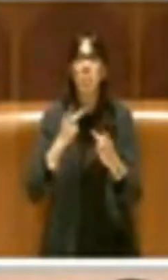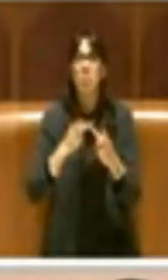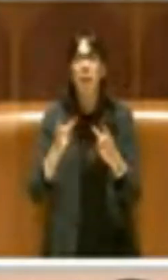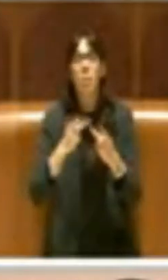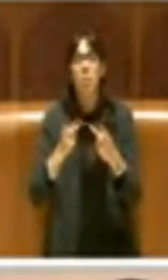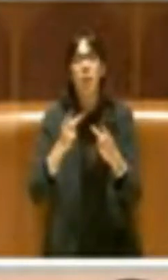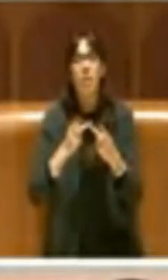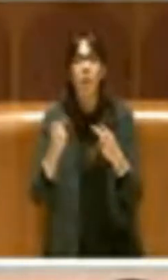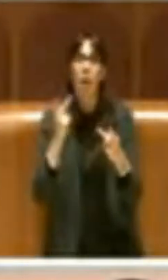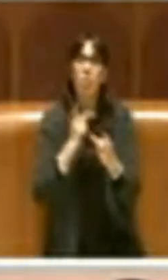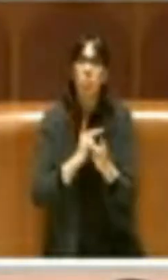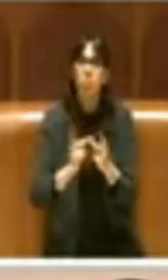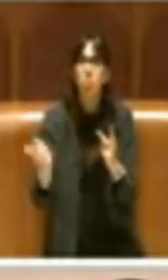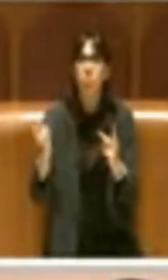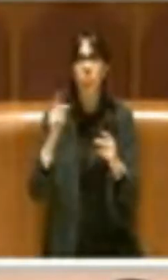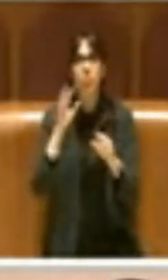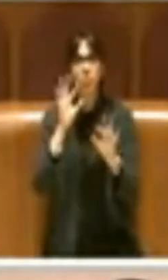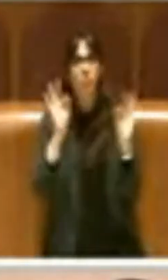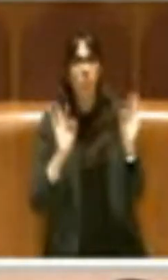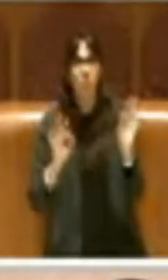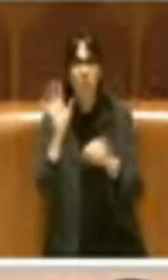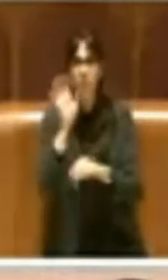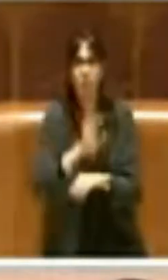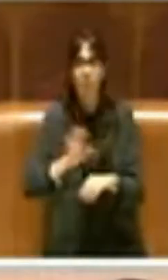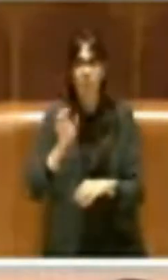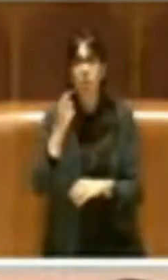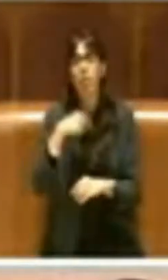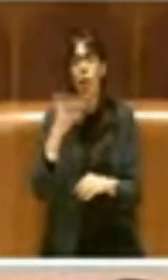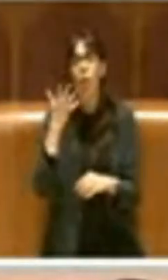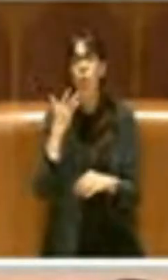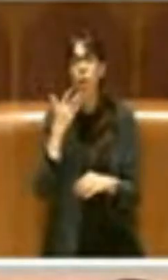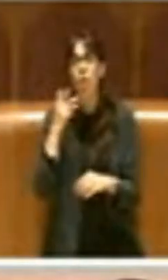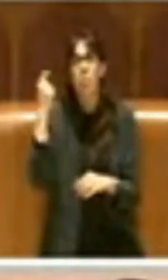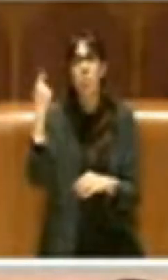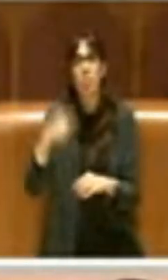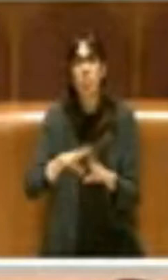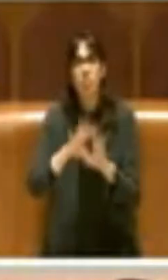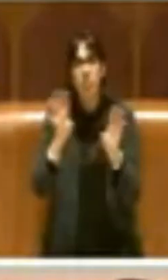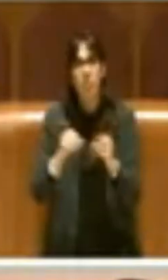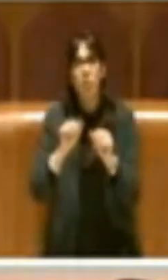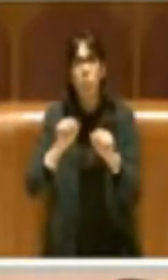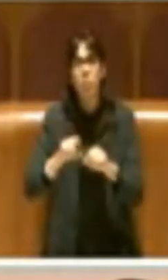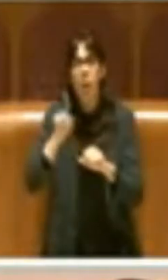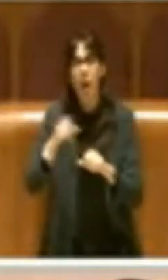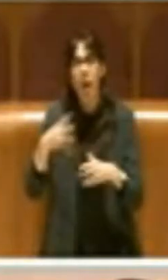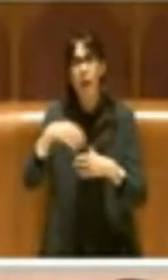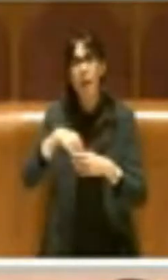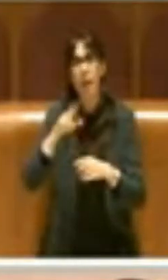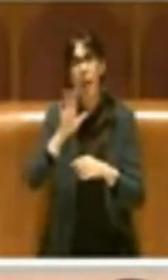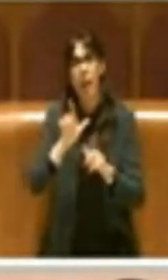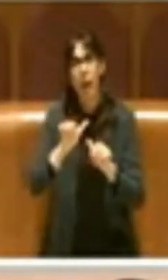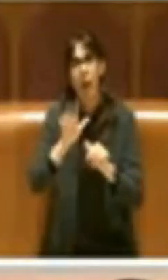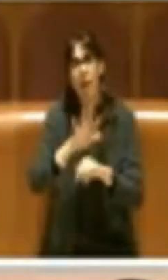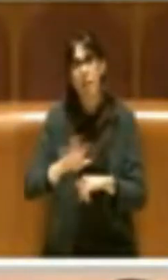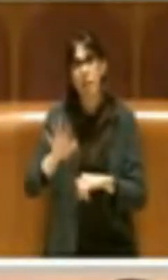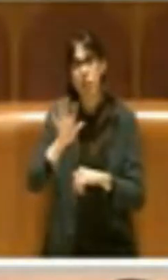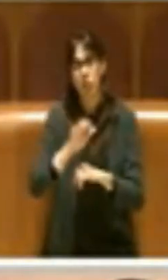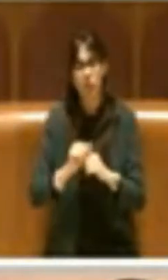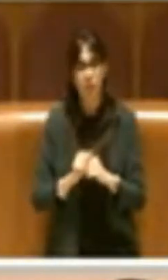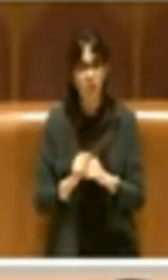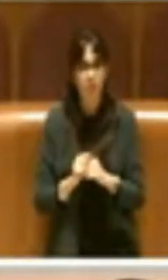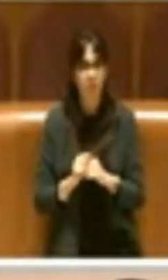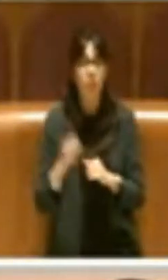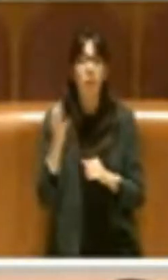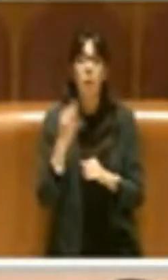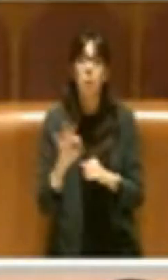tentato da alcune regioni e vorremmo che questo si possa fare anche nel Lazio e in